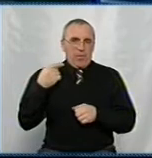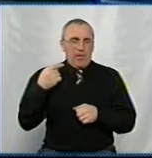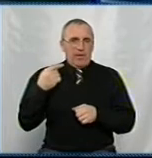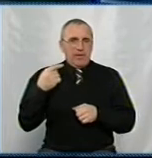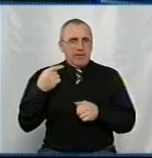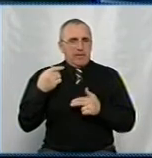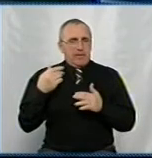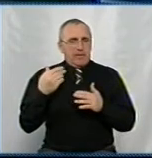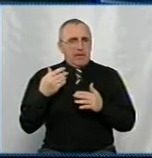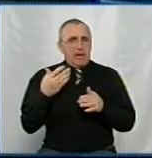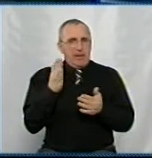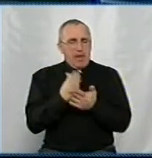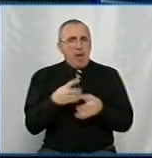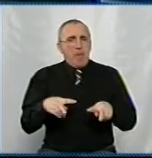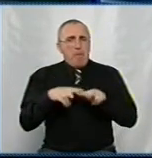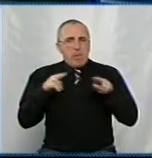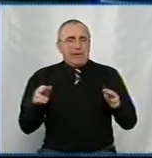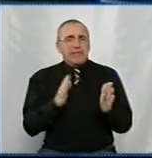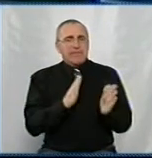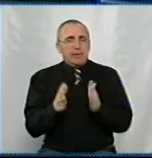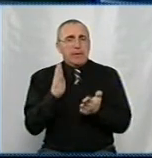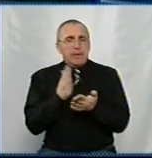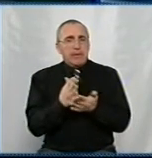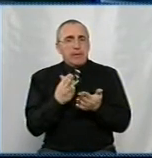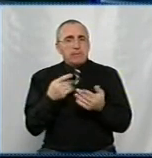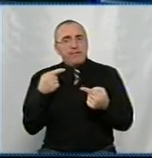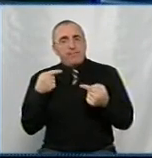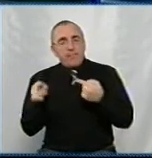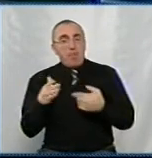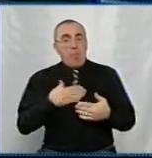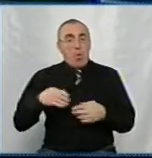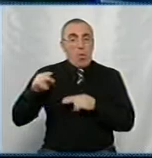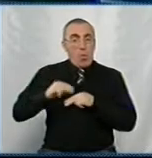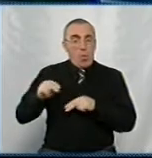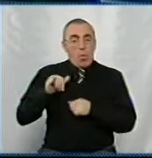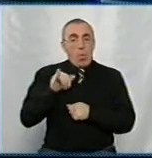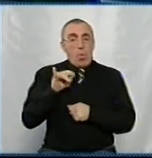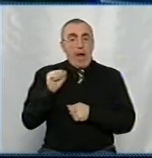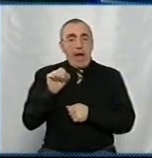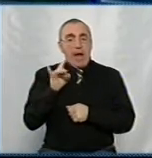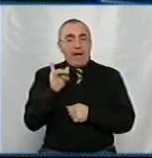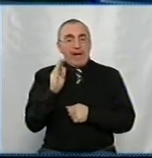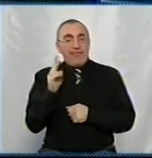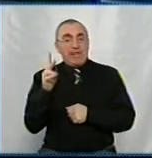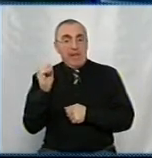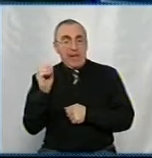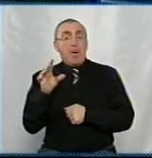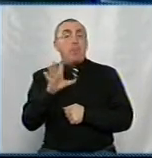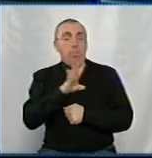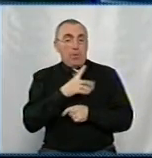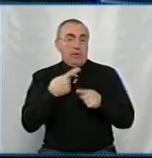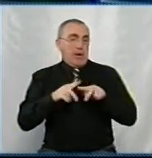регіонах діє подібна система. Щоправда, вона має певні відмінності. Мої колеги з ЮАРівне теж були на